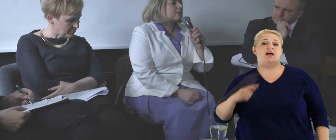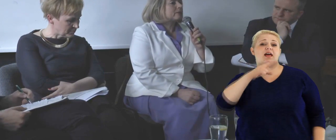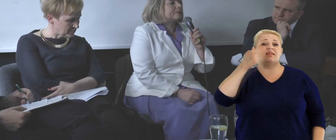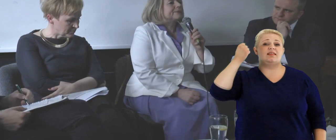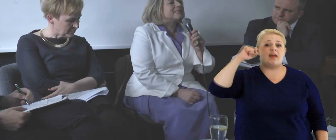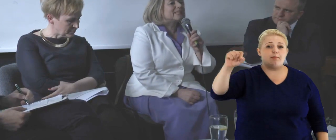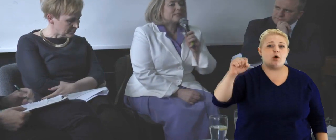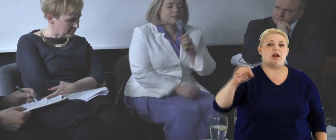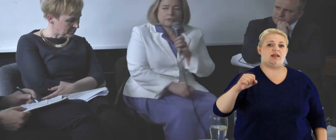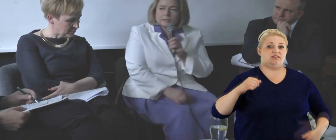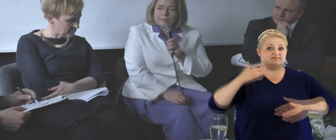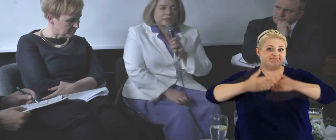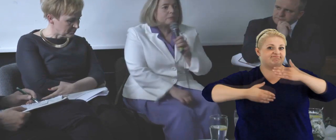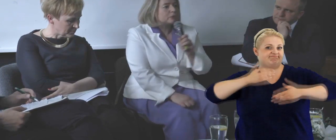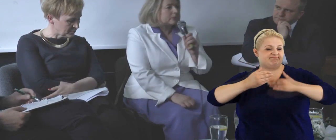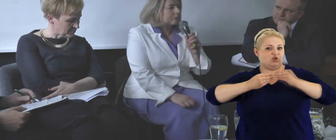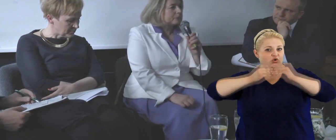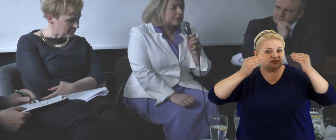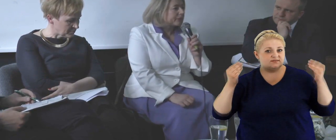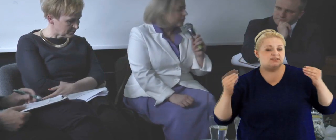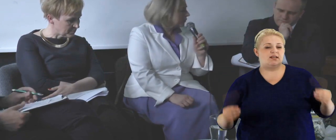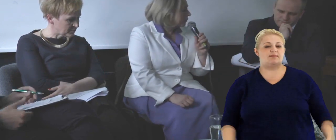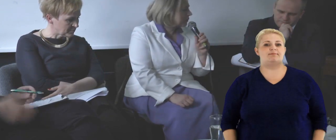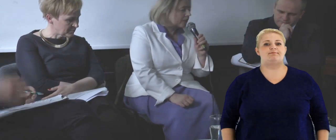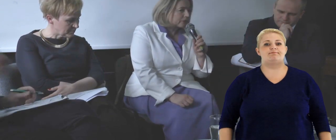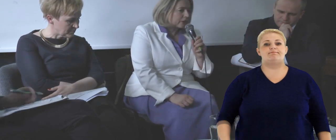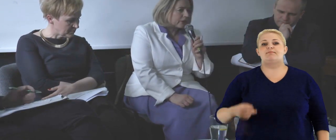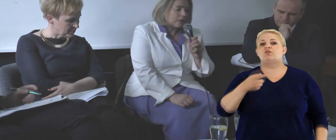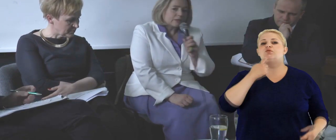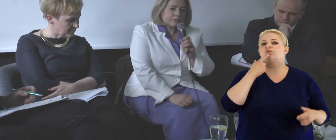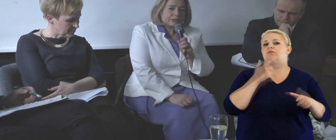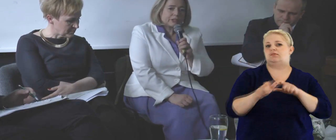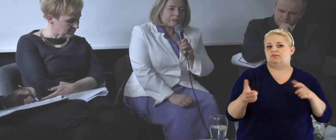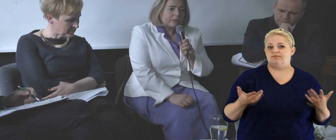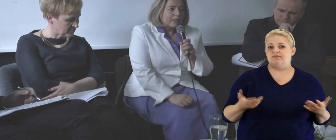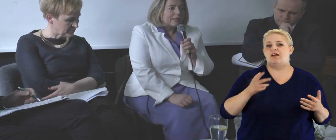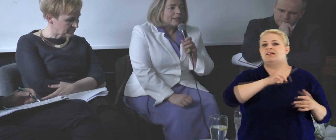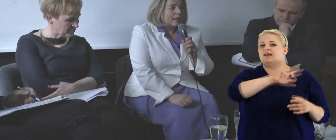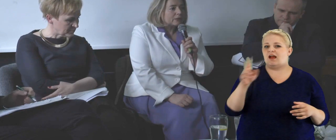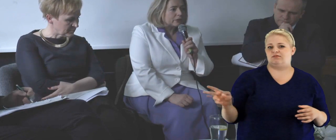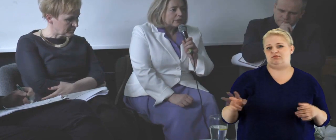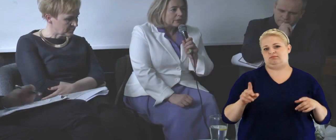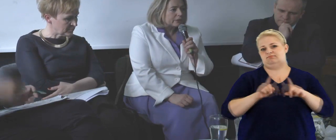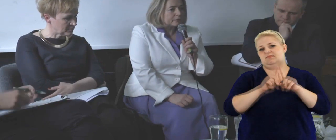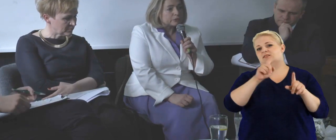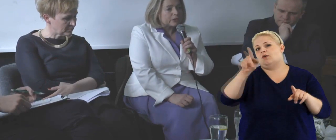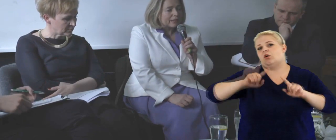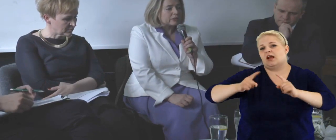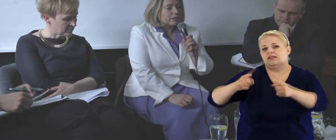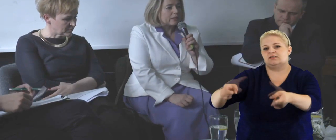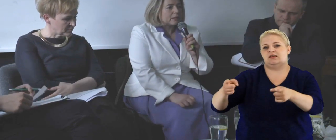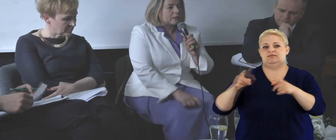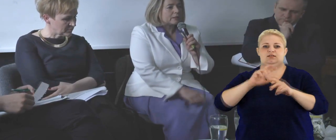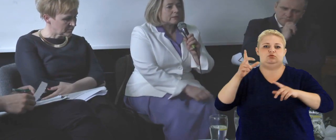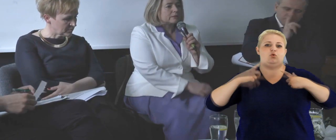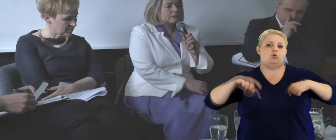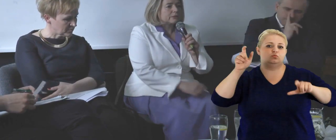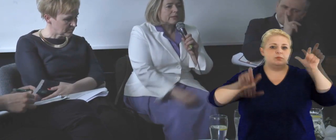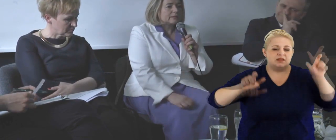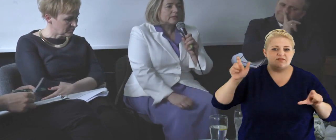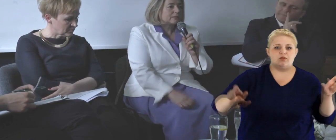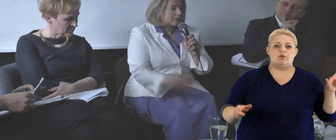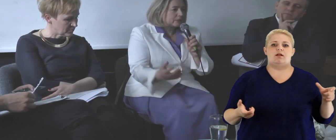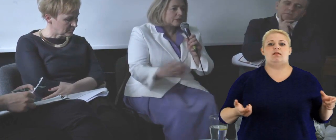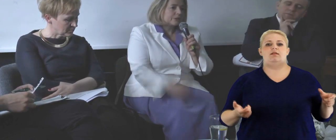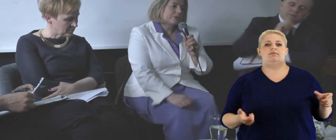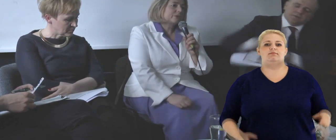ta demokratyzacja coraz bardziej postępuje. Co to oznacza? Że właściwie każdy, bądź każda, czy